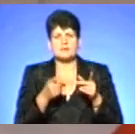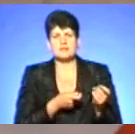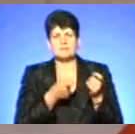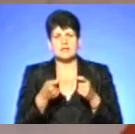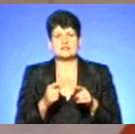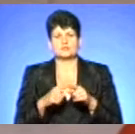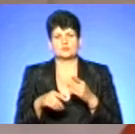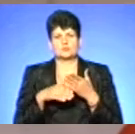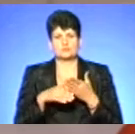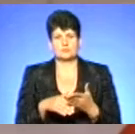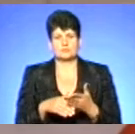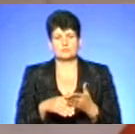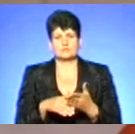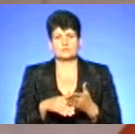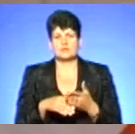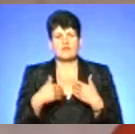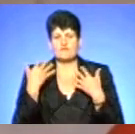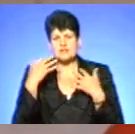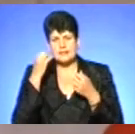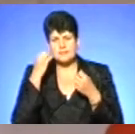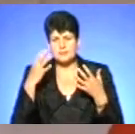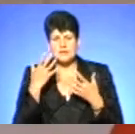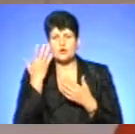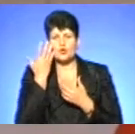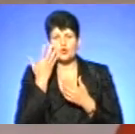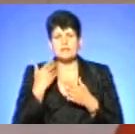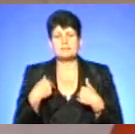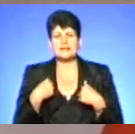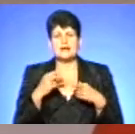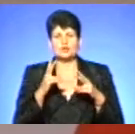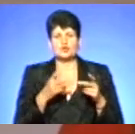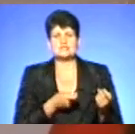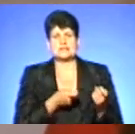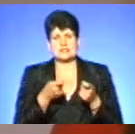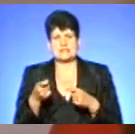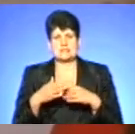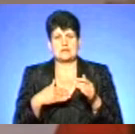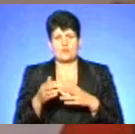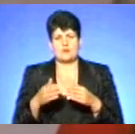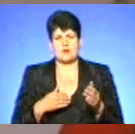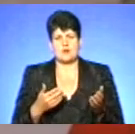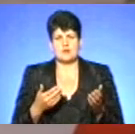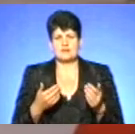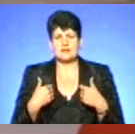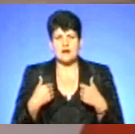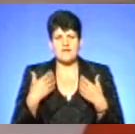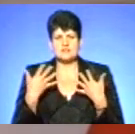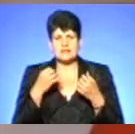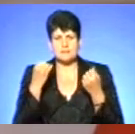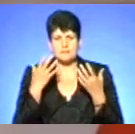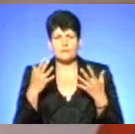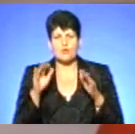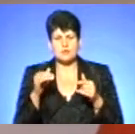скори, таке. Вже не пам'ятаю, навіть, коли мене хтось ніс на руках. Такого я вже не пам'ятаю.